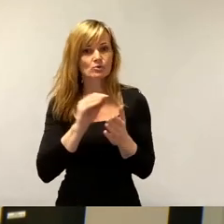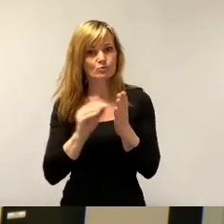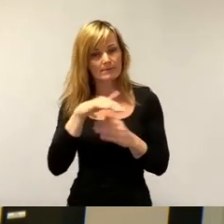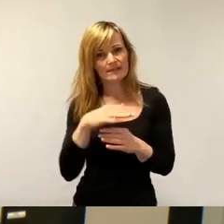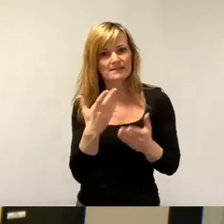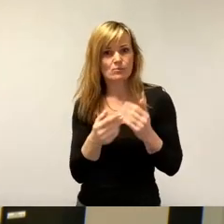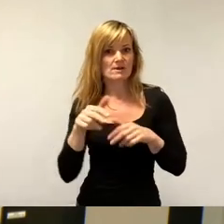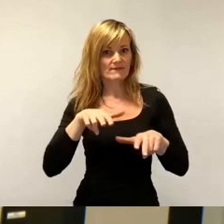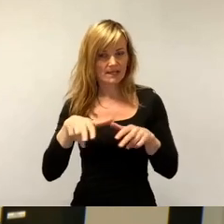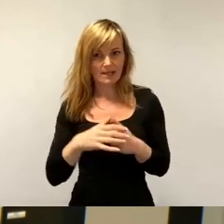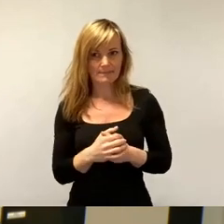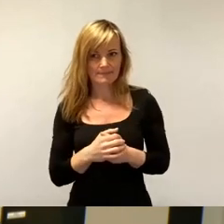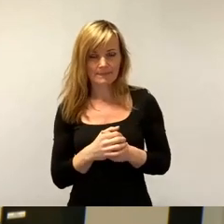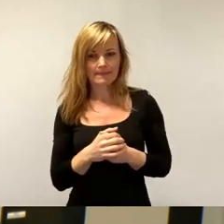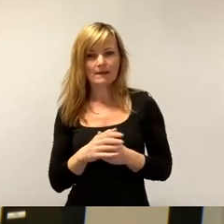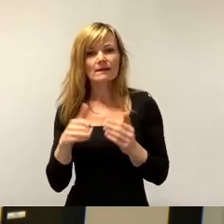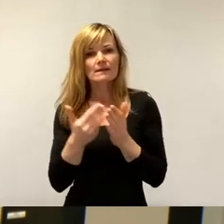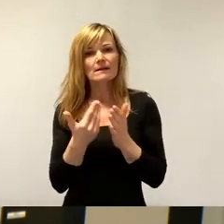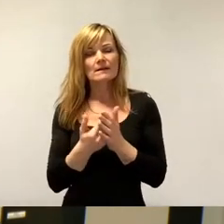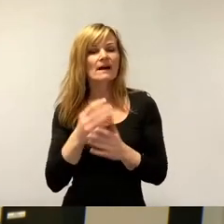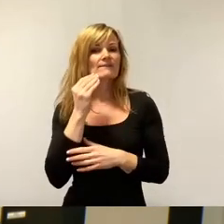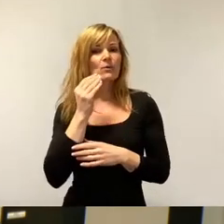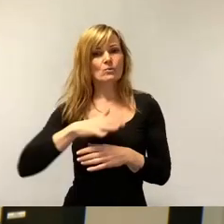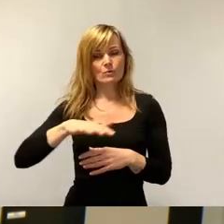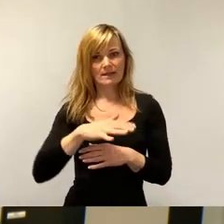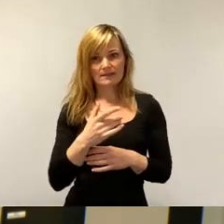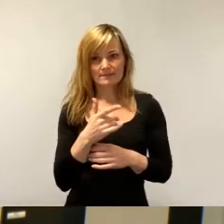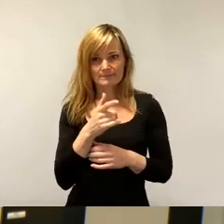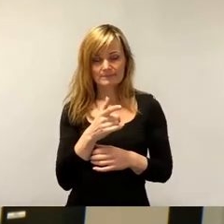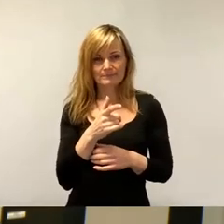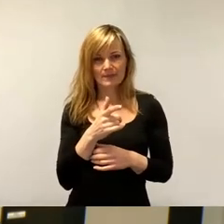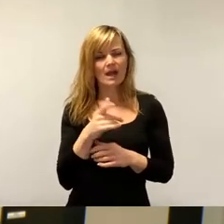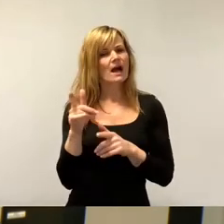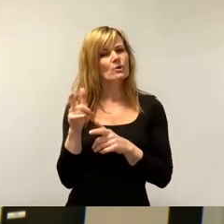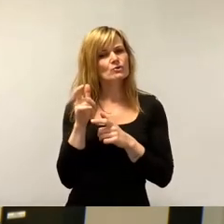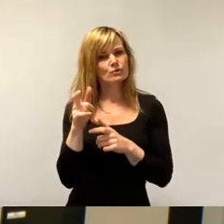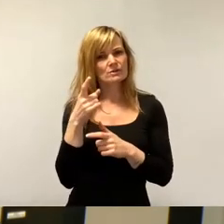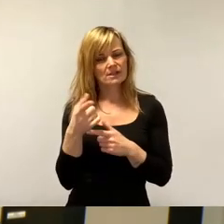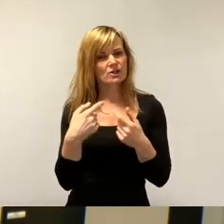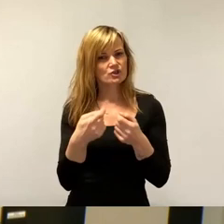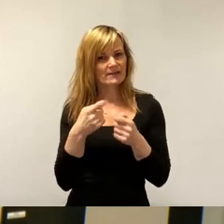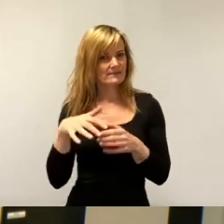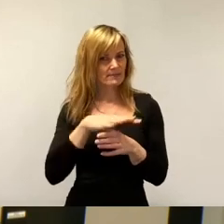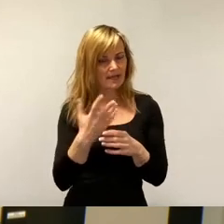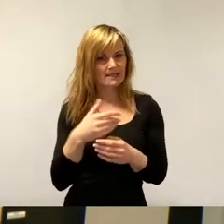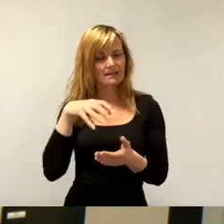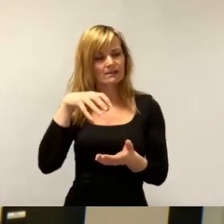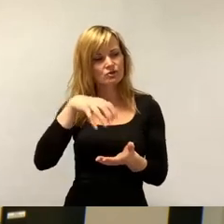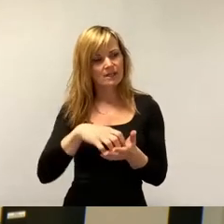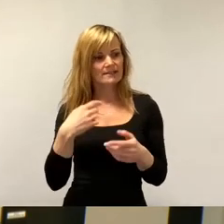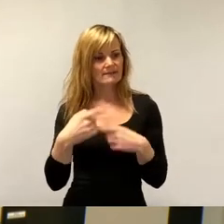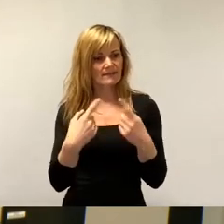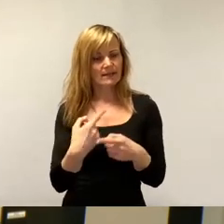Nehmen wir mal die Wohnungen. Im Ausschuss wurde uns doch den Geschäftsbereich Stadtentwicklung, Bauern und Verkehr vorgestellt,